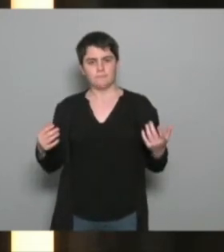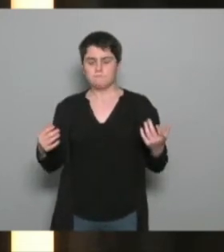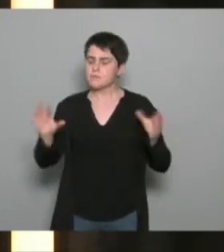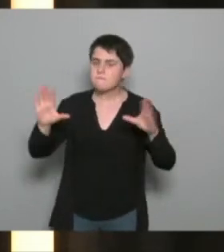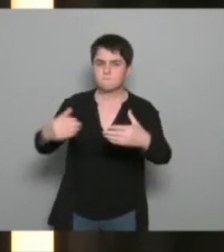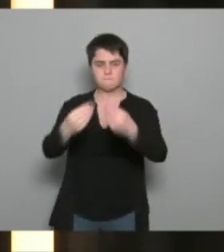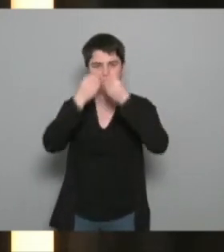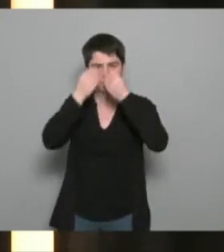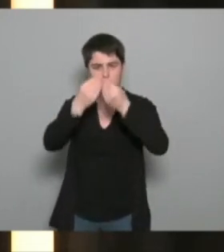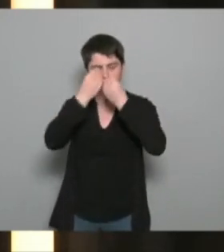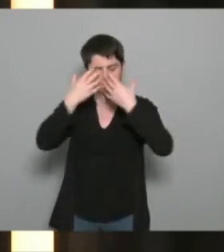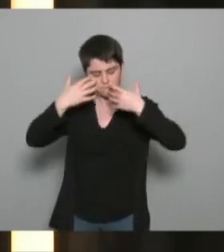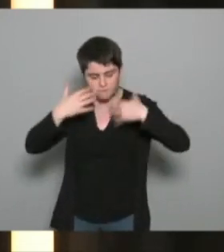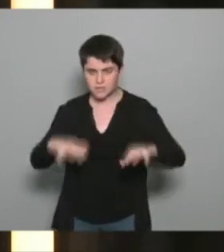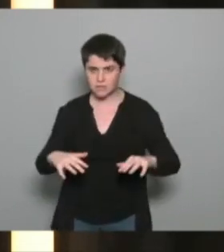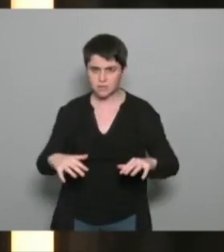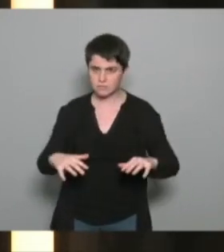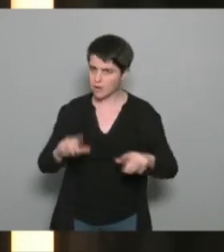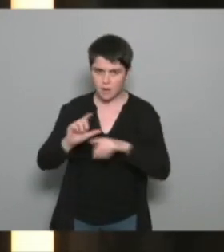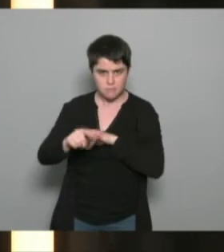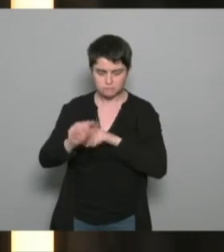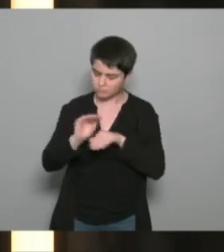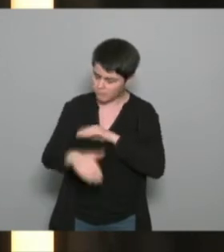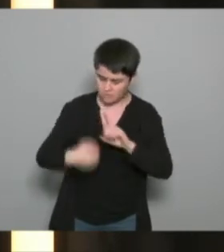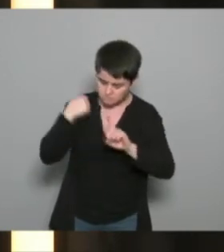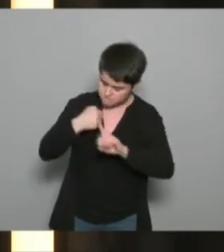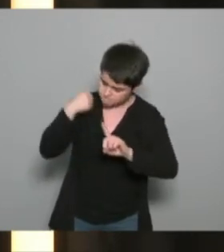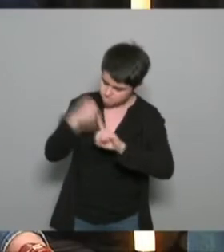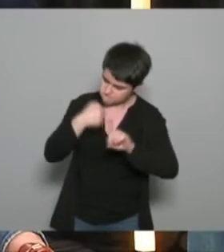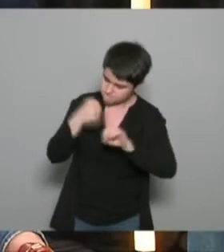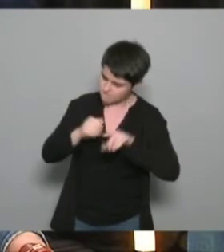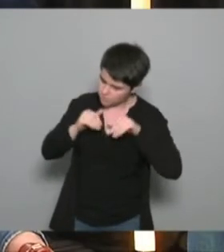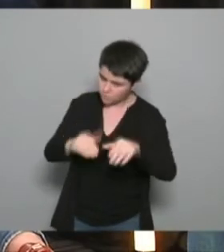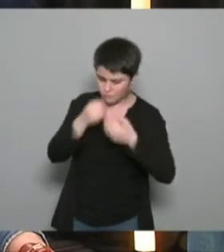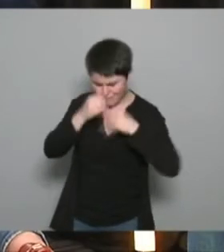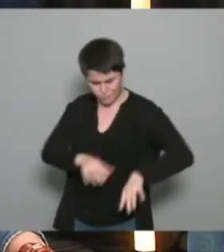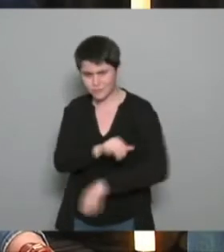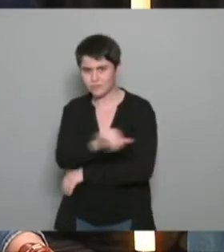formation la lutte continue et puis il ne faut pas lâcher je sais d'accord